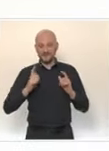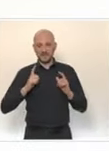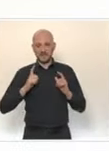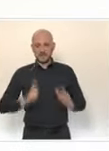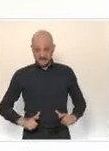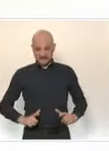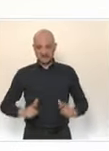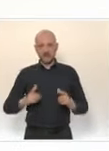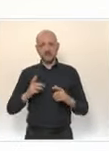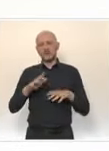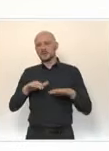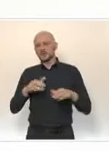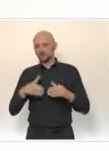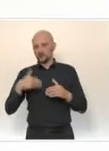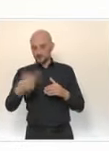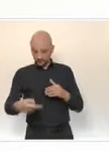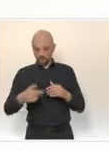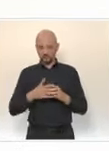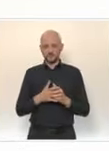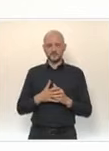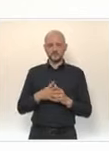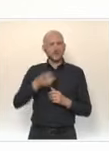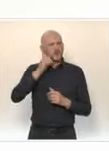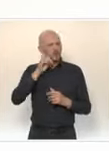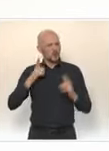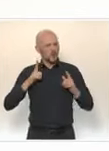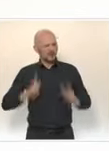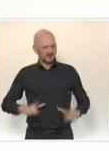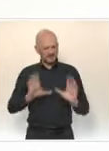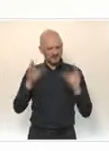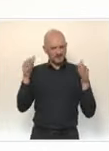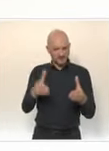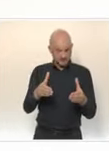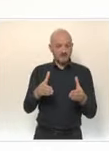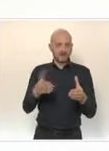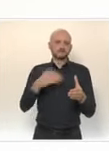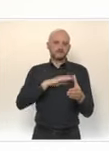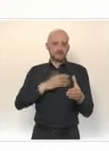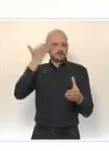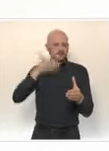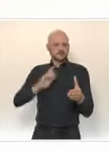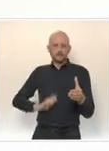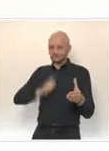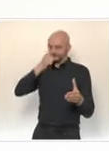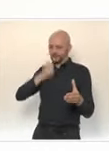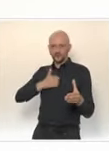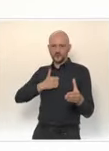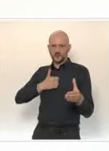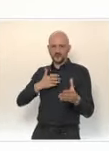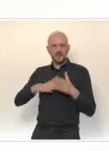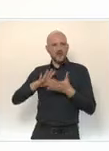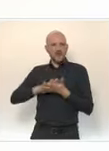tient au fait qu'à ce jour, ces autotests sont réservés aux plus de 15 ans. La Haute Autorité de santé